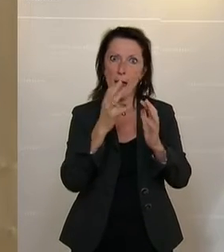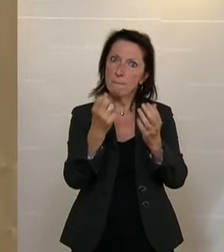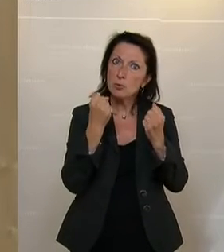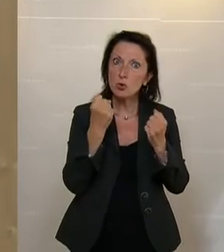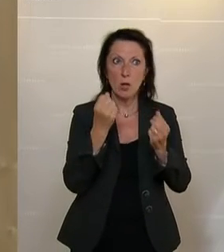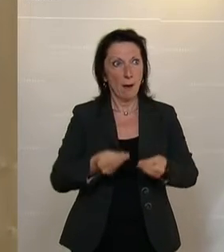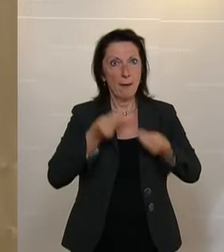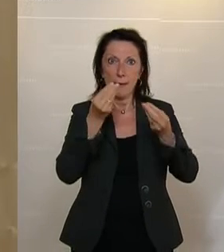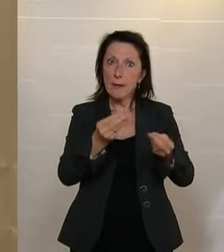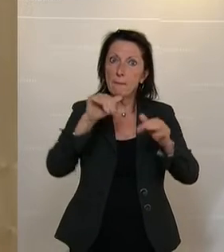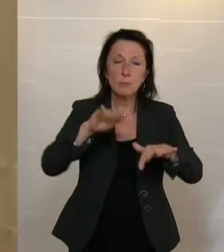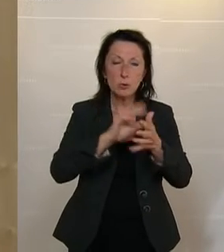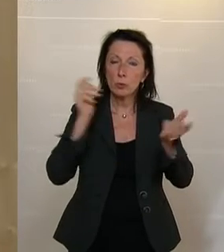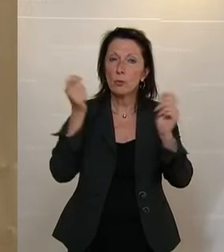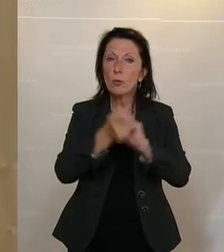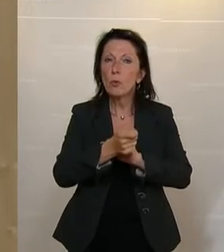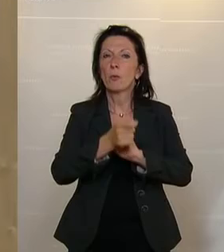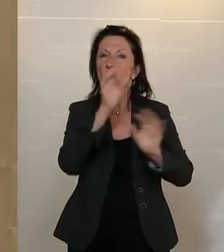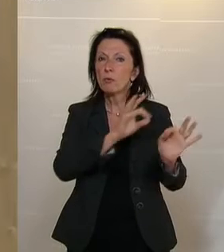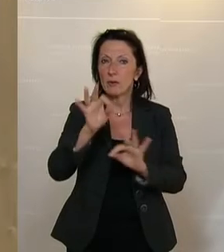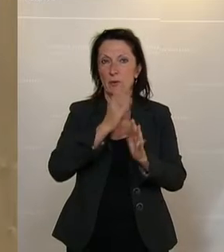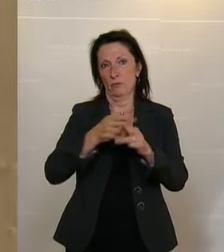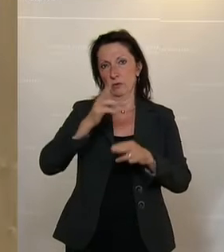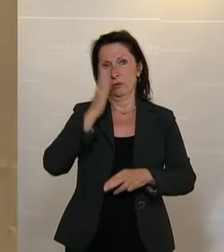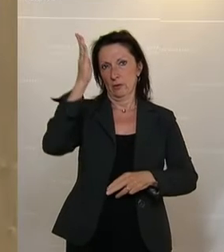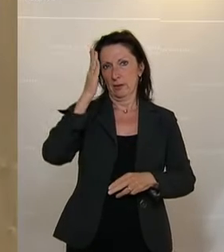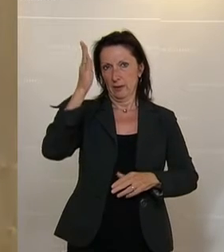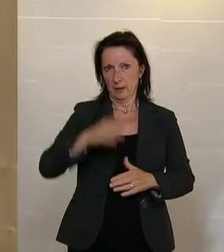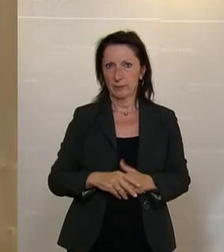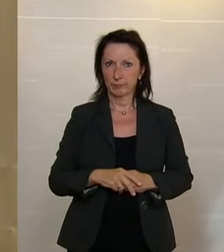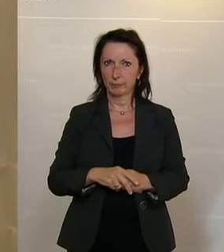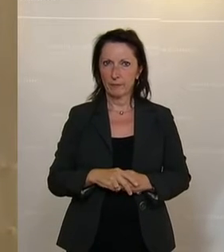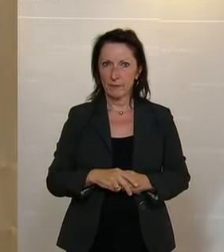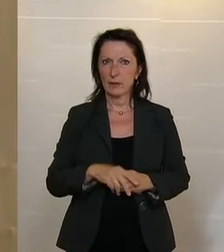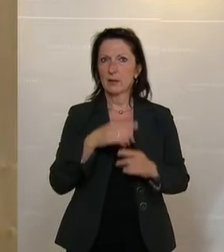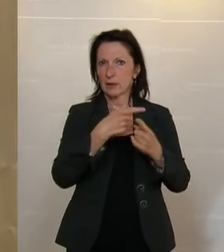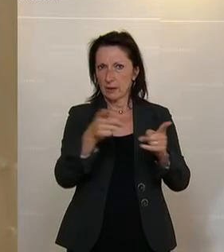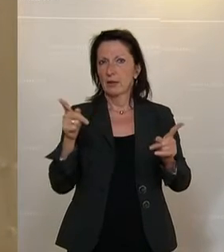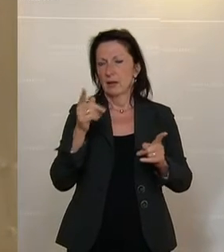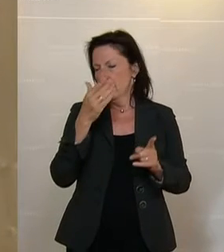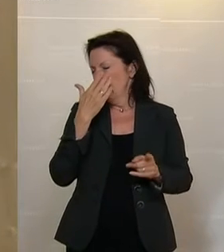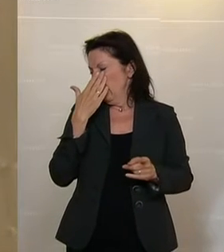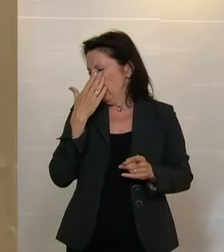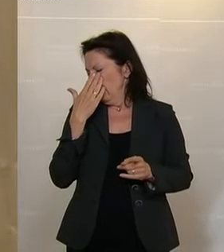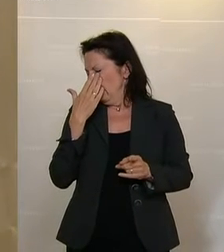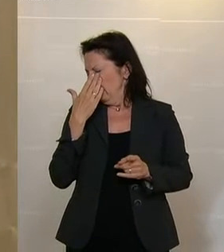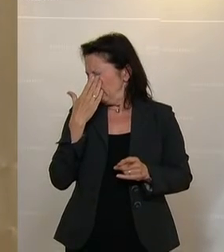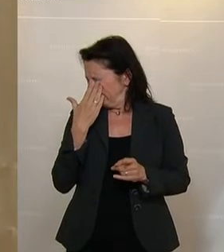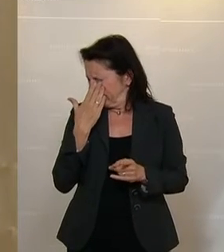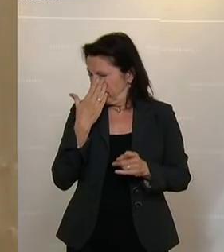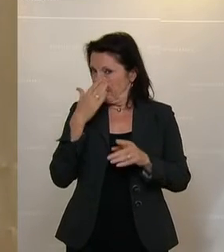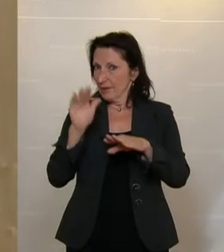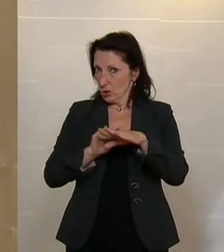aber auch reformieren müssen und vor allem zukunftsfit machen sollten. Und Sie kennen auch die Baustellen von der